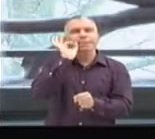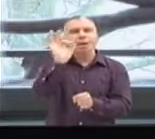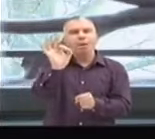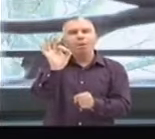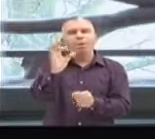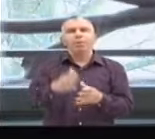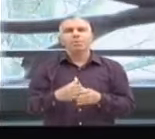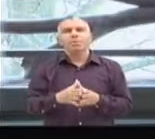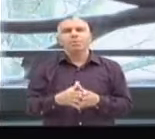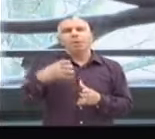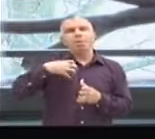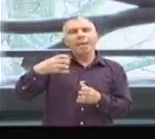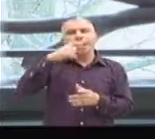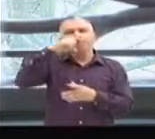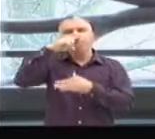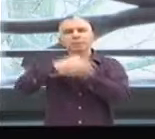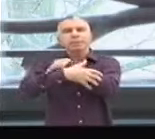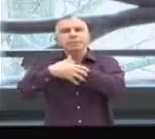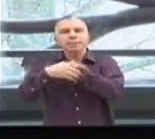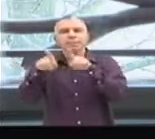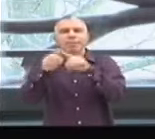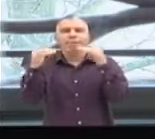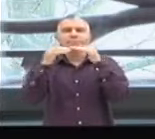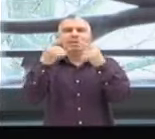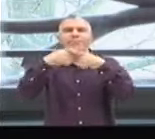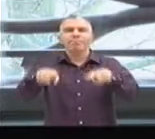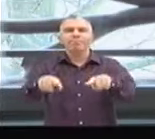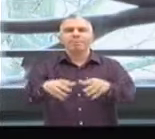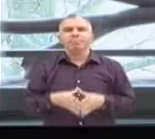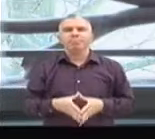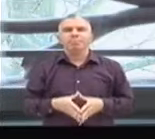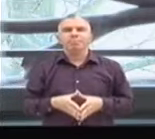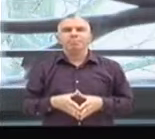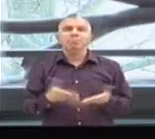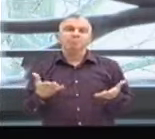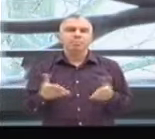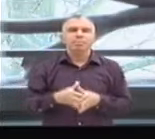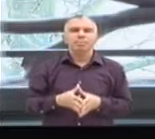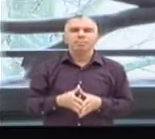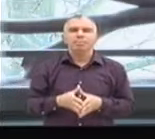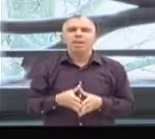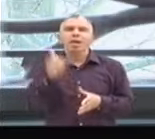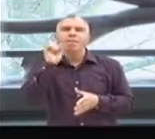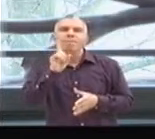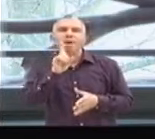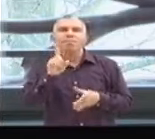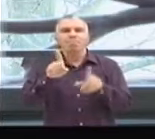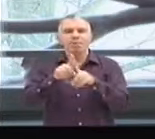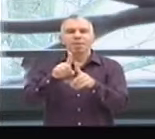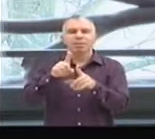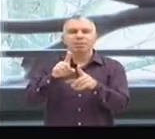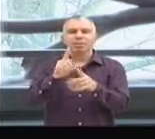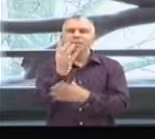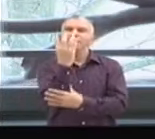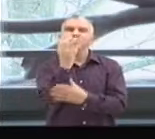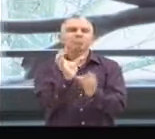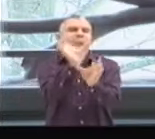Considérer l'autre comme en dessous, considérer la femme comme soit un objet,